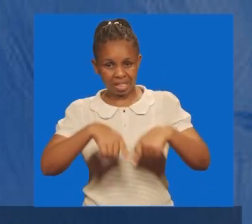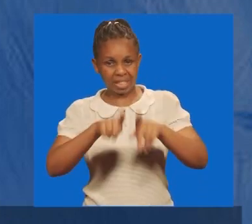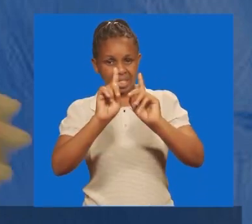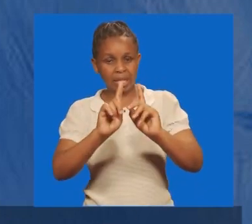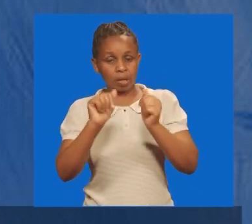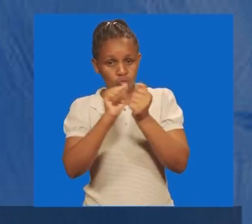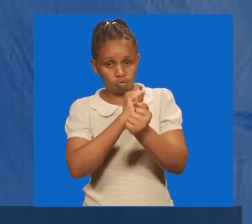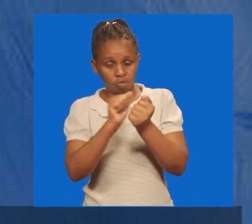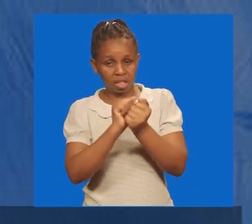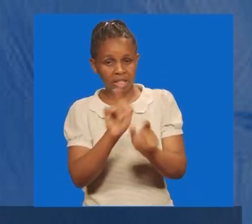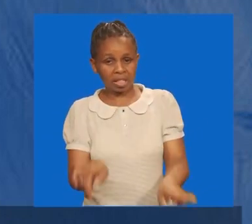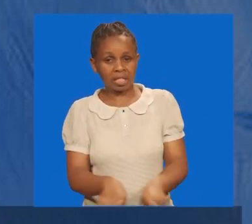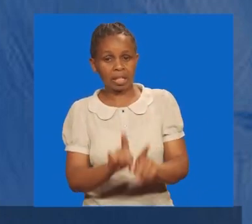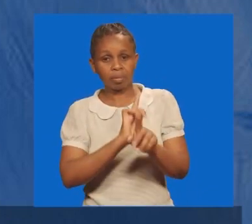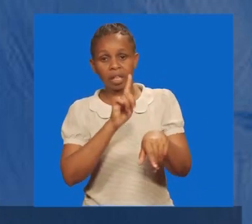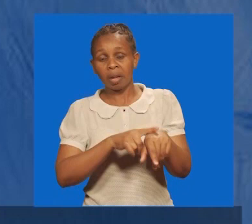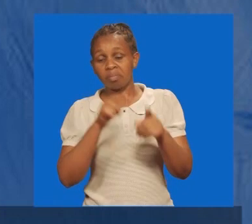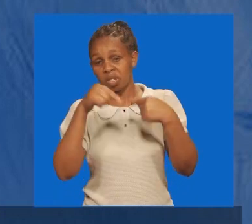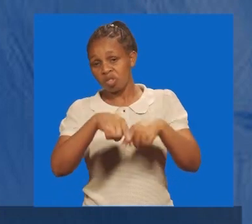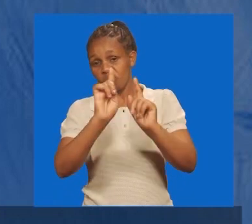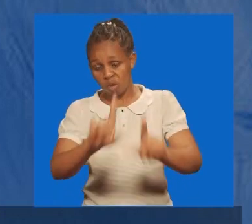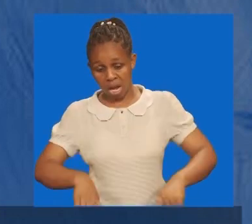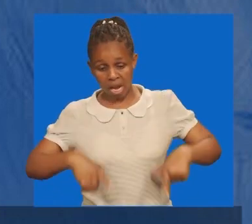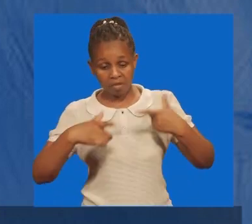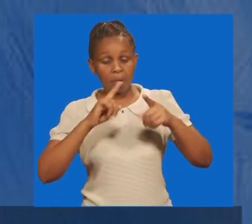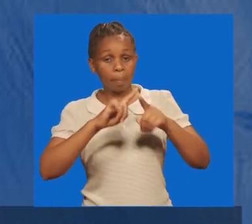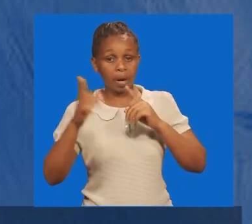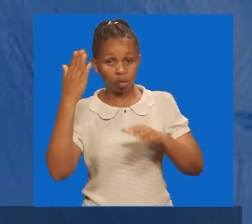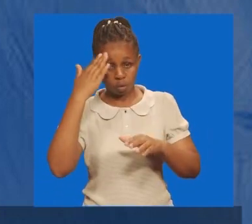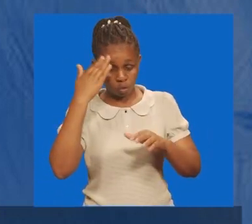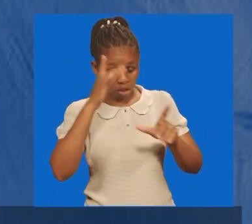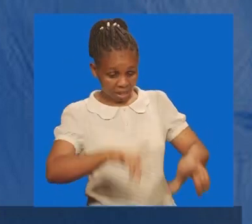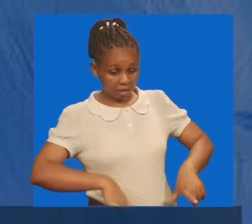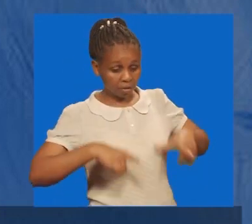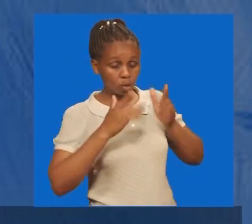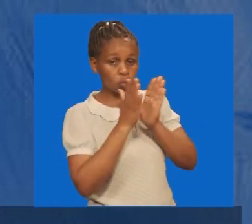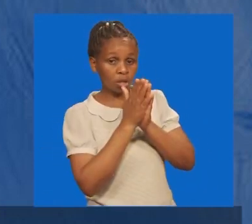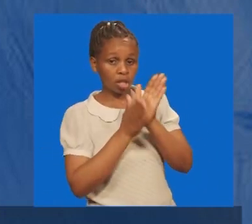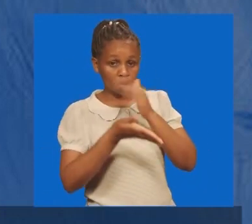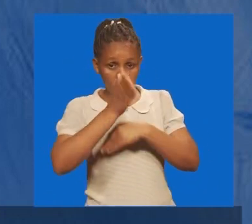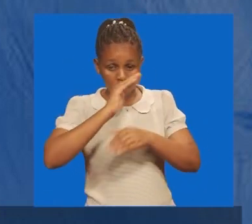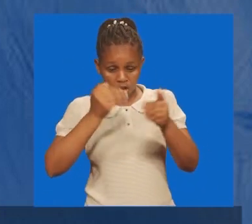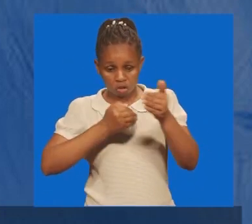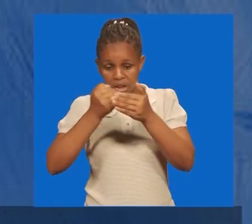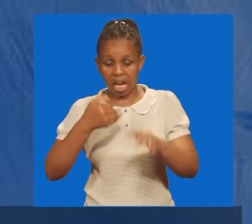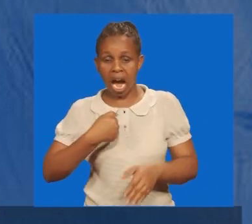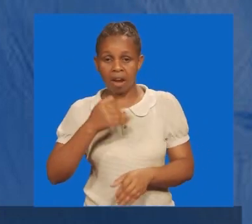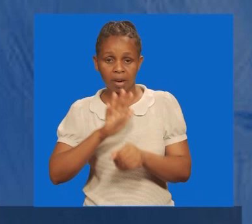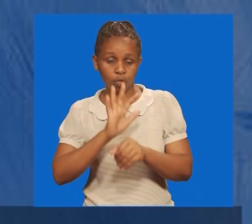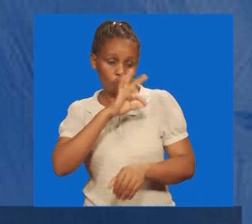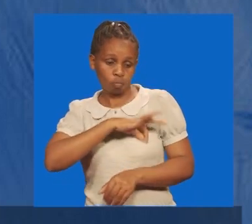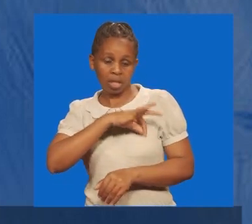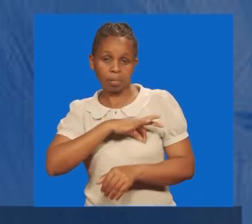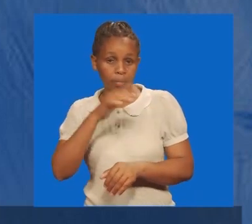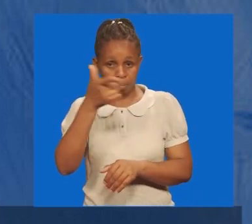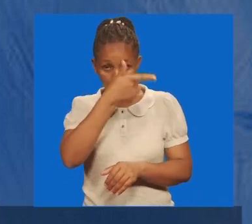ukiaribu pia, ni maisha yako. Lakini njua ya kwamba, kuhishi na mungu karibu, kuna faida sana,